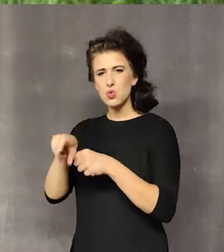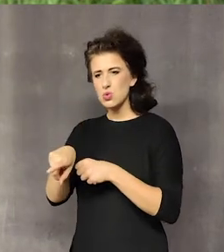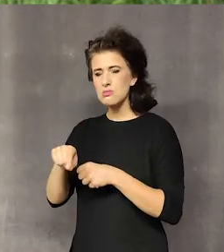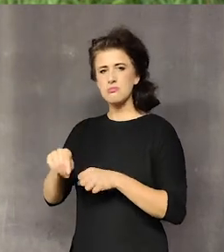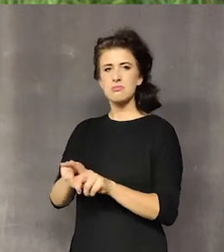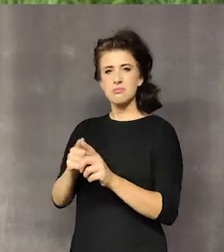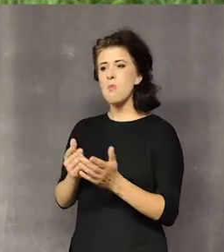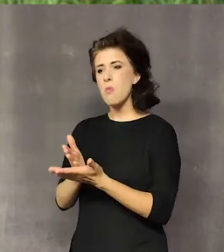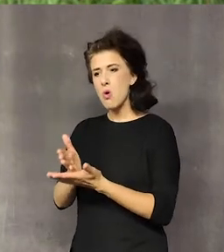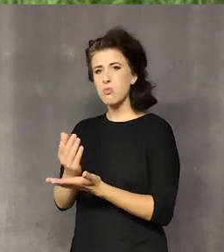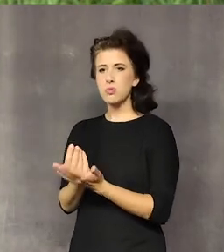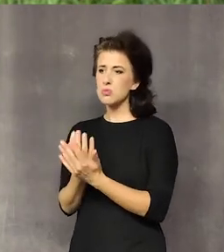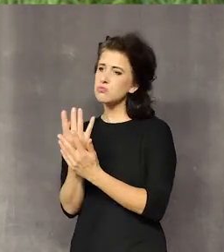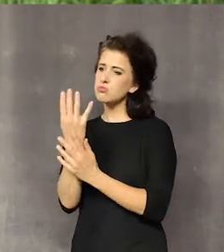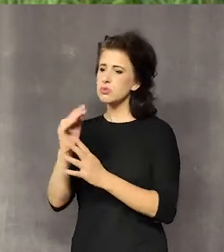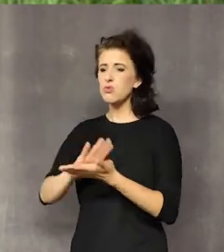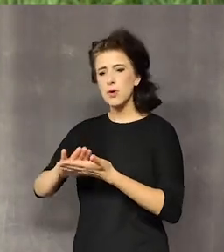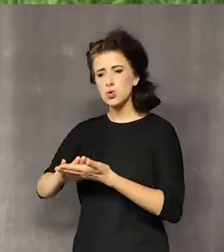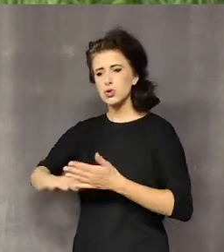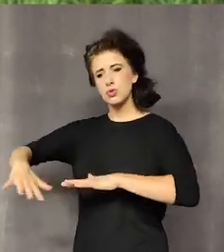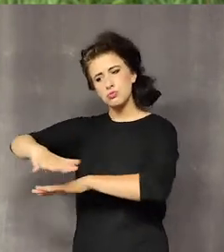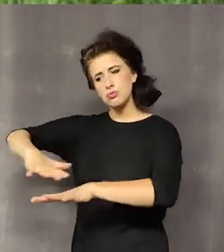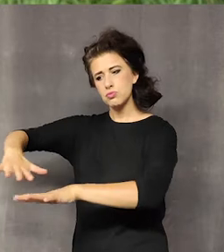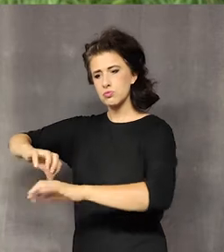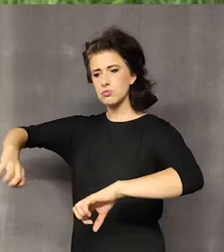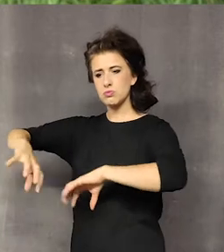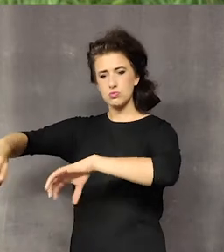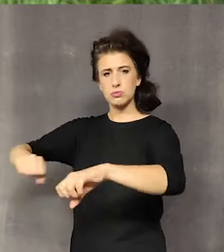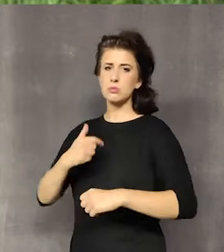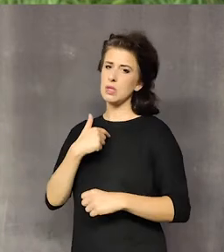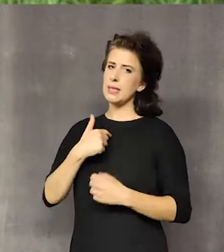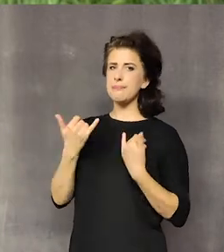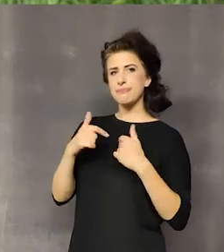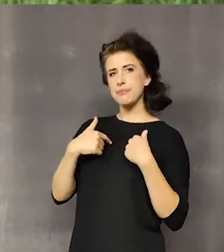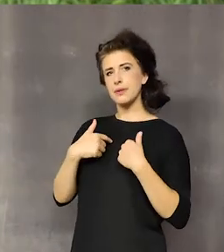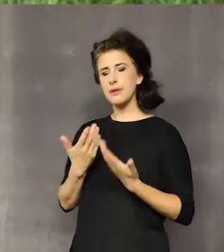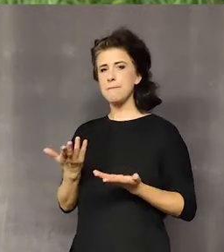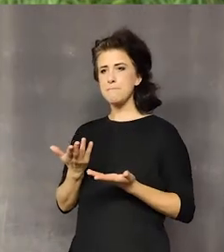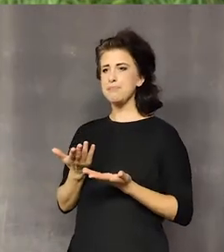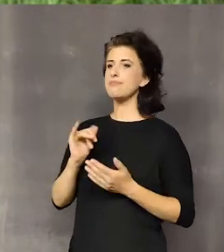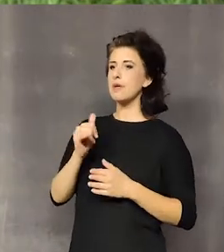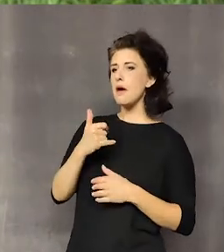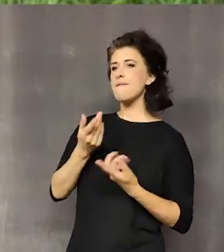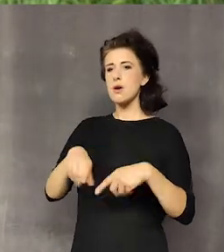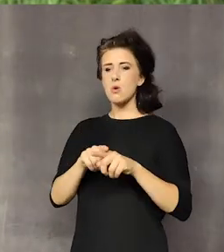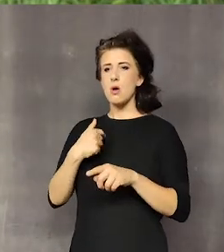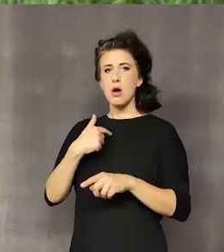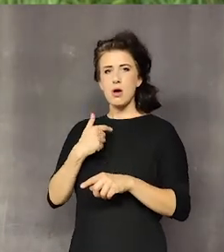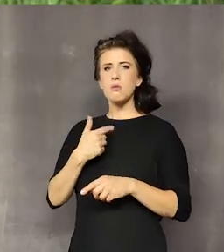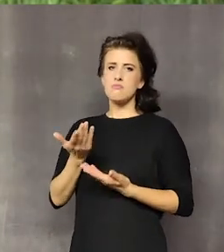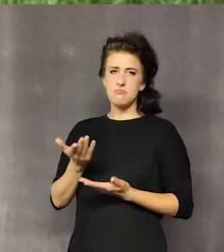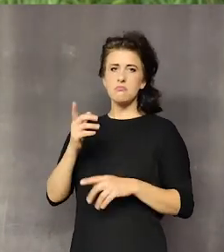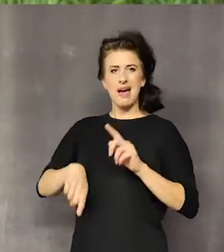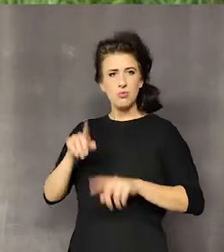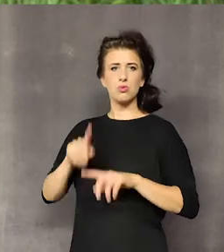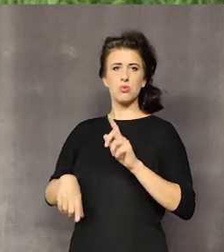pomóc, żeby ona się rozrosła. Ale u mnie jest troszeczkę to inaczej. U mnie jest ten sposób, że jest to wszystko naturalnie. Bo to